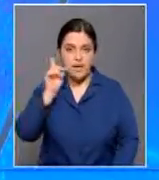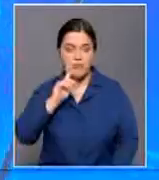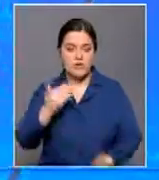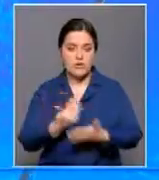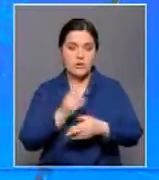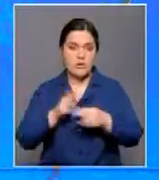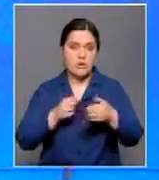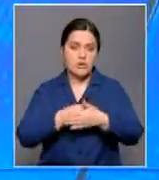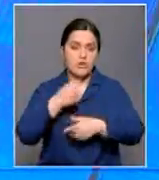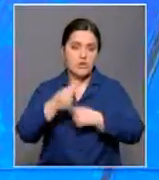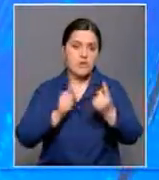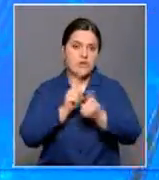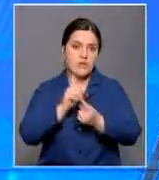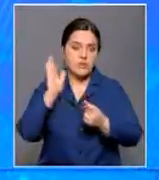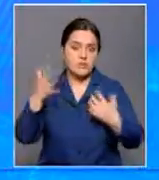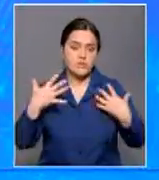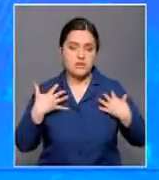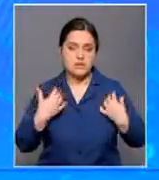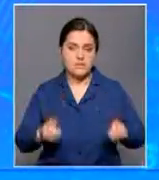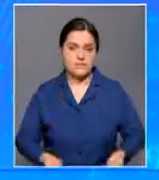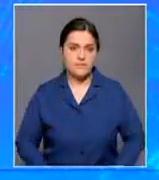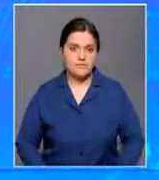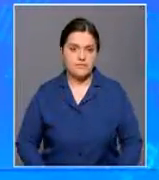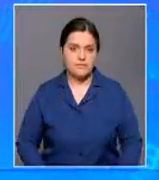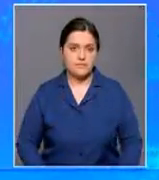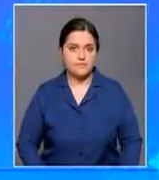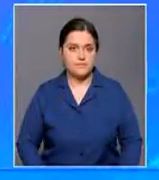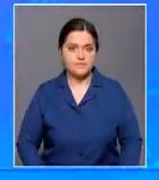На этом пока все. Благодарю за внимание и до встречи.